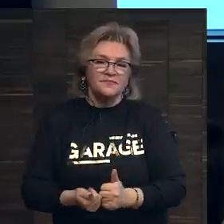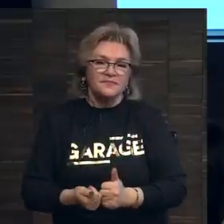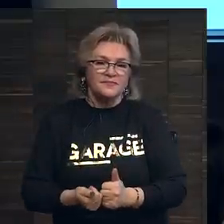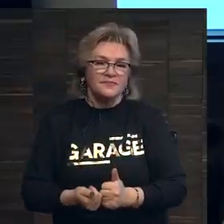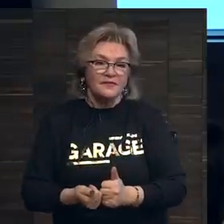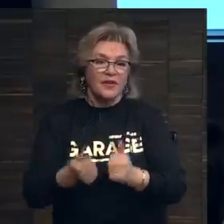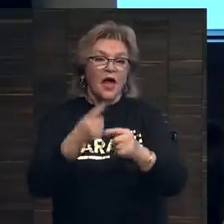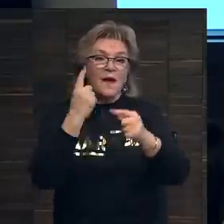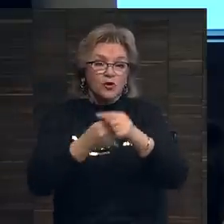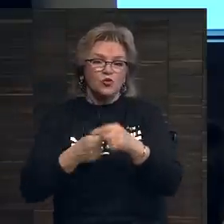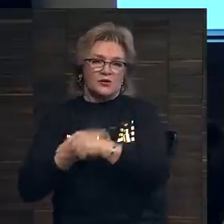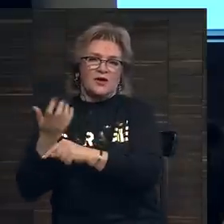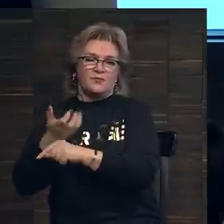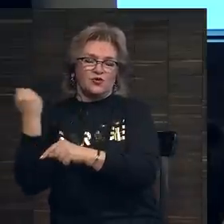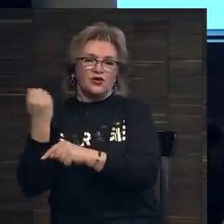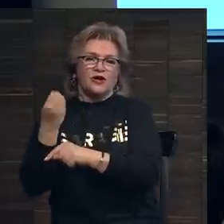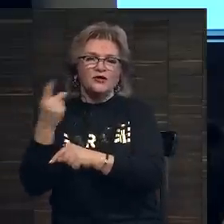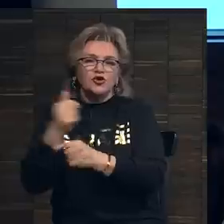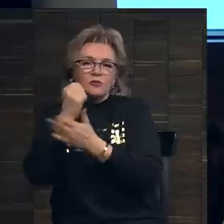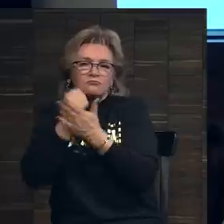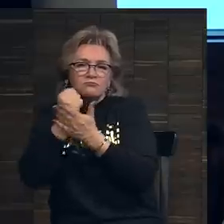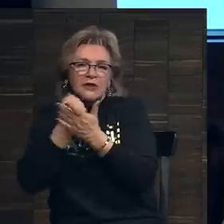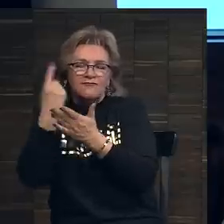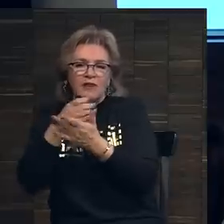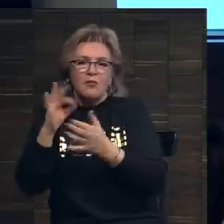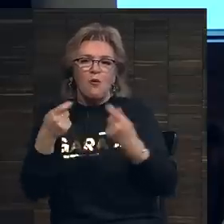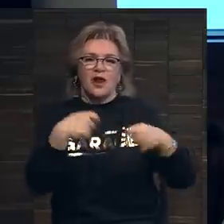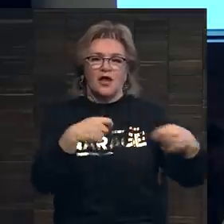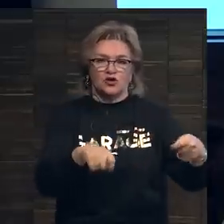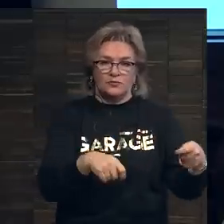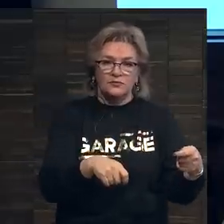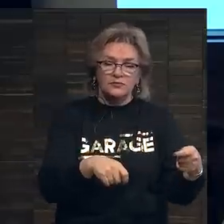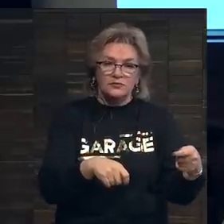Кроме того, они получают конфиденциальную информацию по продажам.